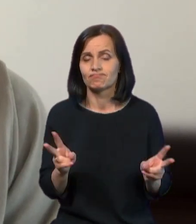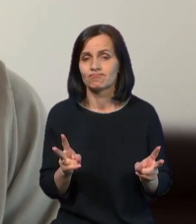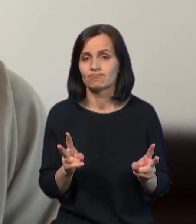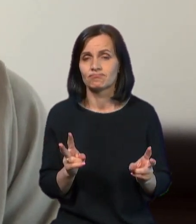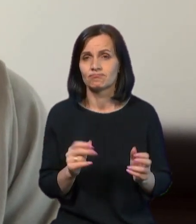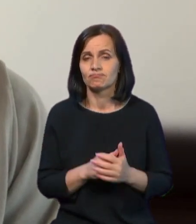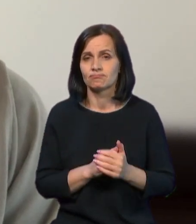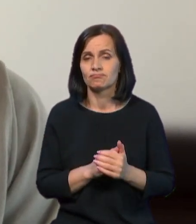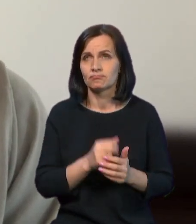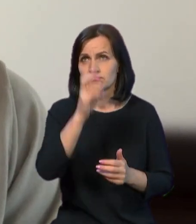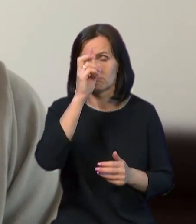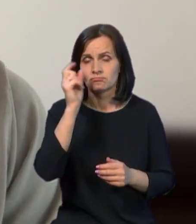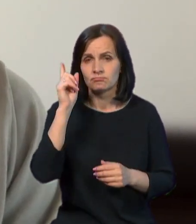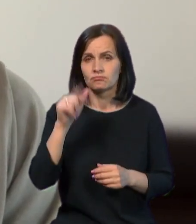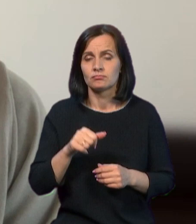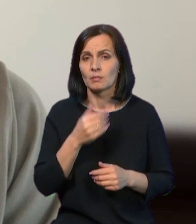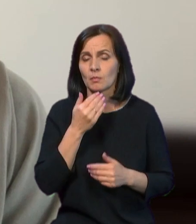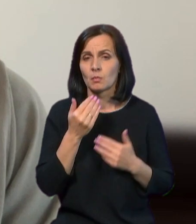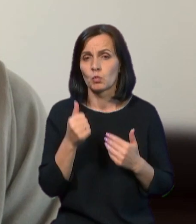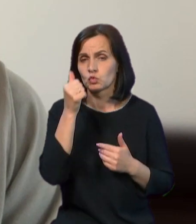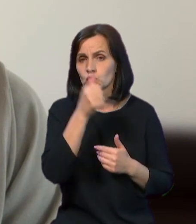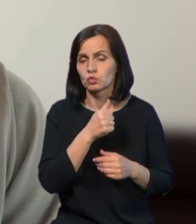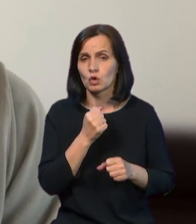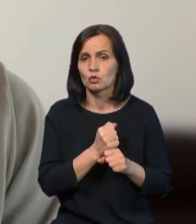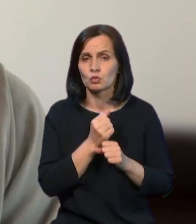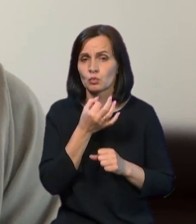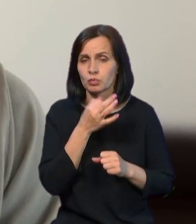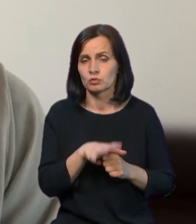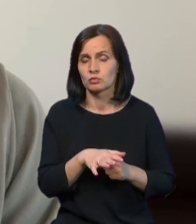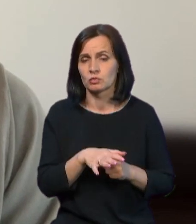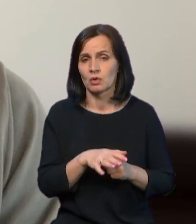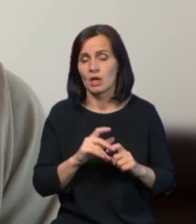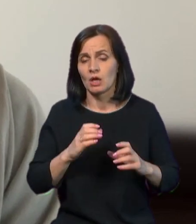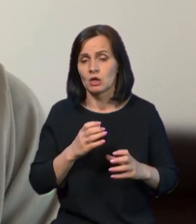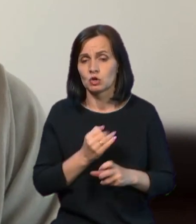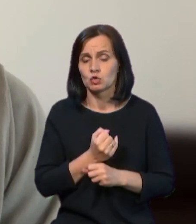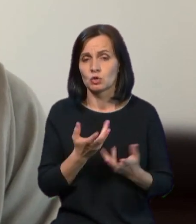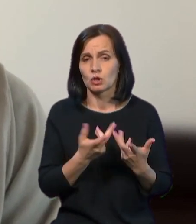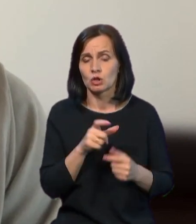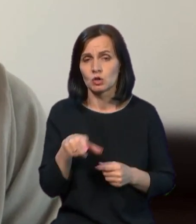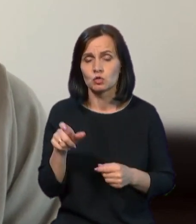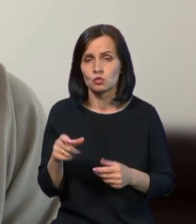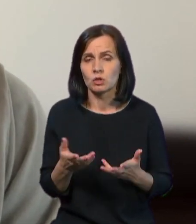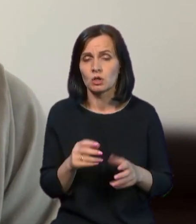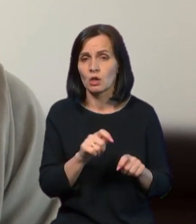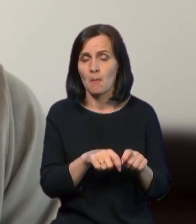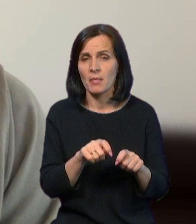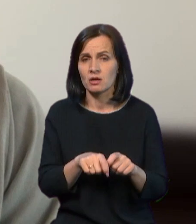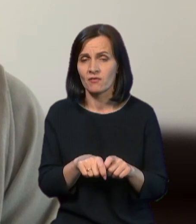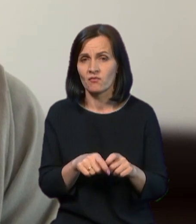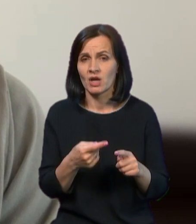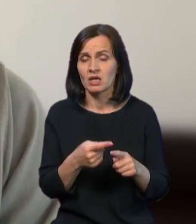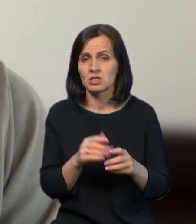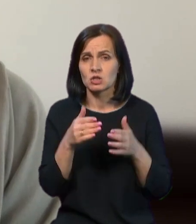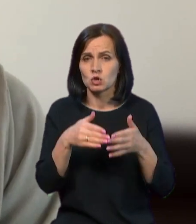останній рік вони робили, які завгодно. Наприклад, вони скорочували кількість людей, які перевіряли ці